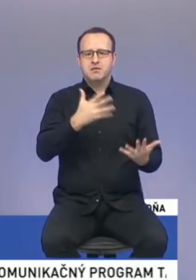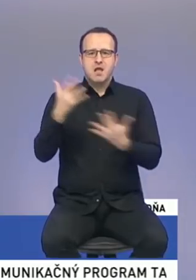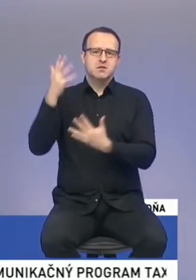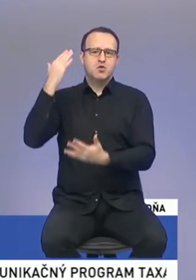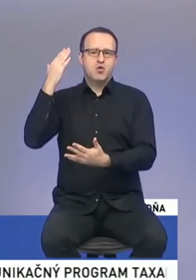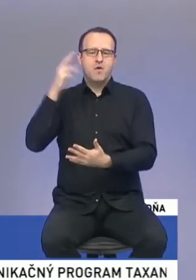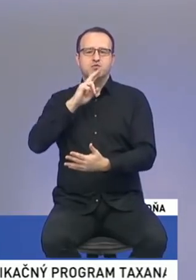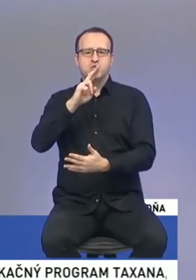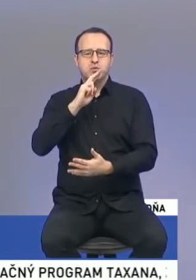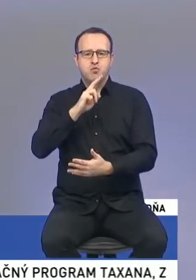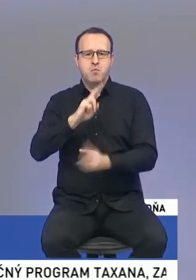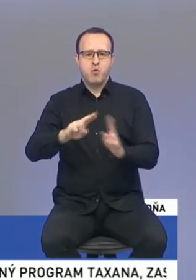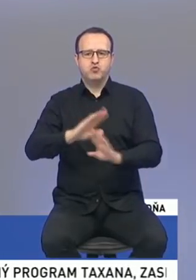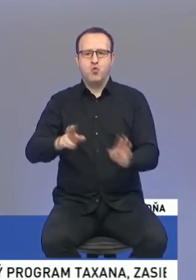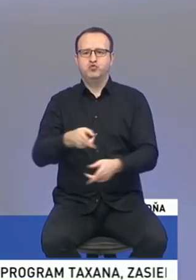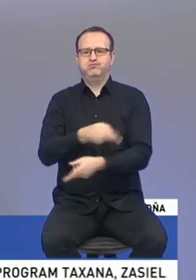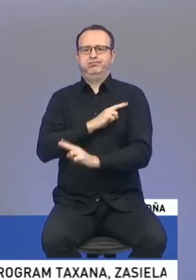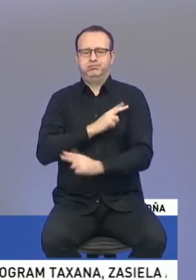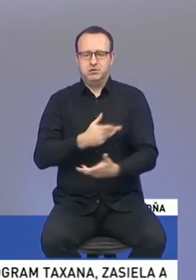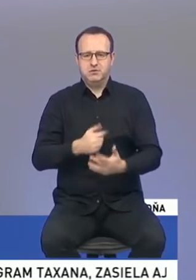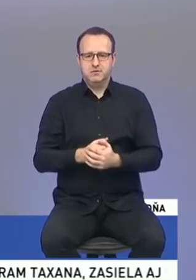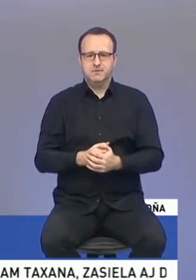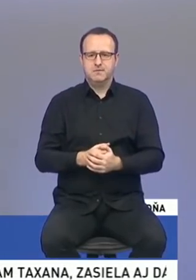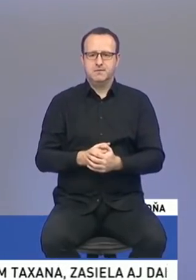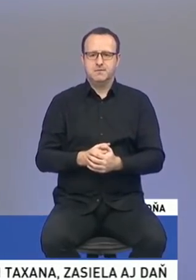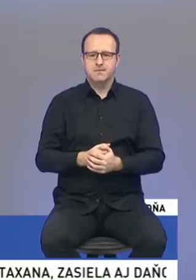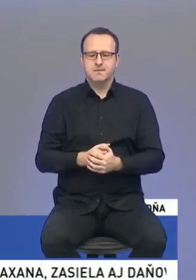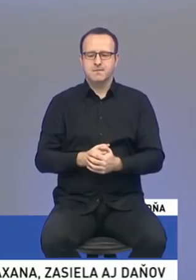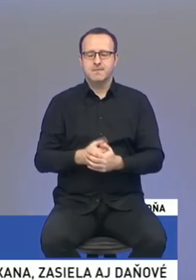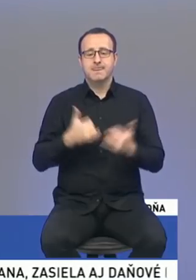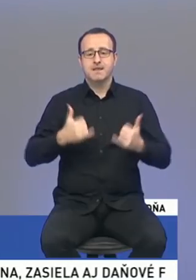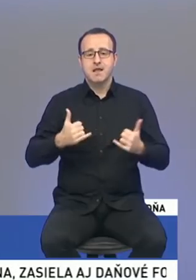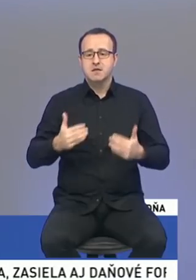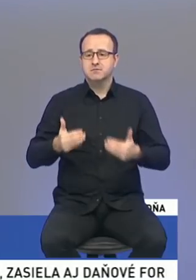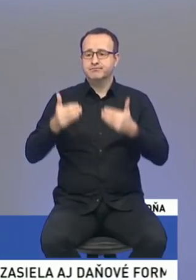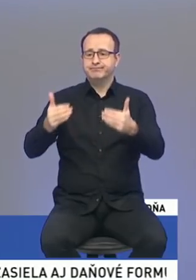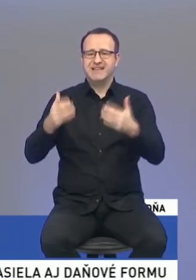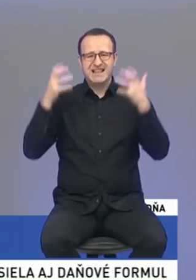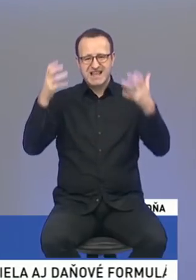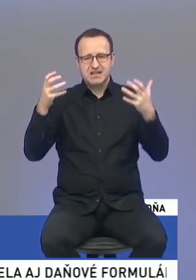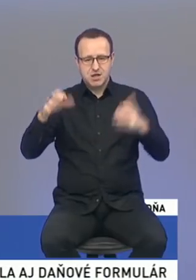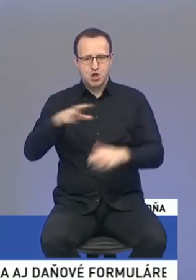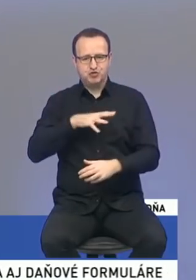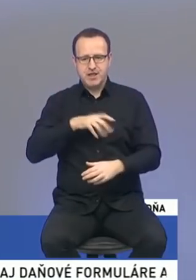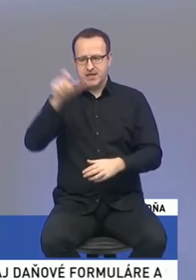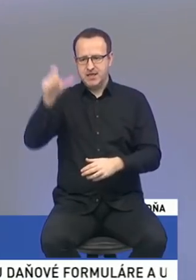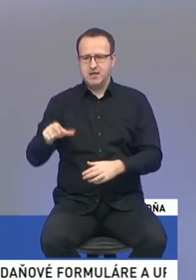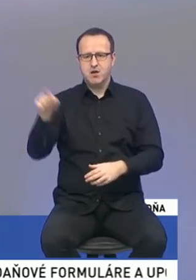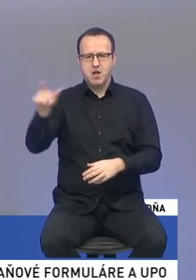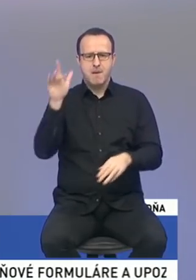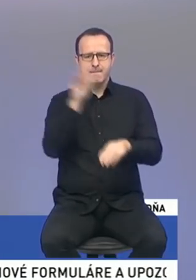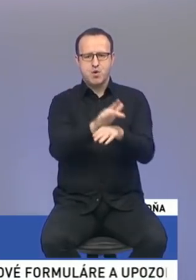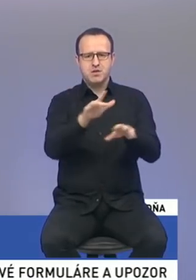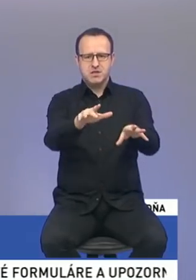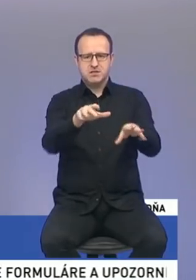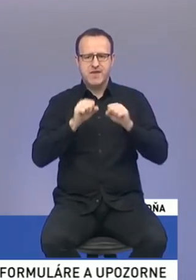čakania bola obrovský dlhá. Spôsobujme sa teraz posunúť k tomu násiliu na ženách. Rovnaká otázka, teda ste proti ratifikácie